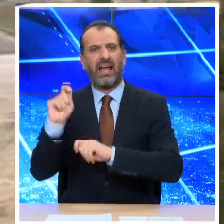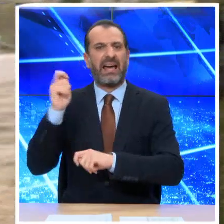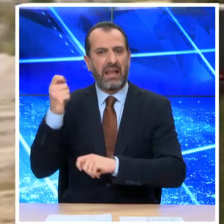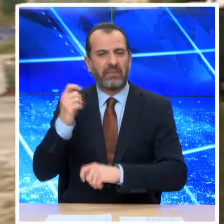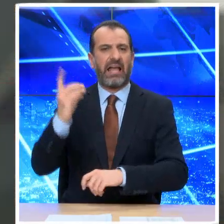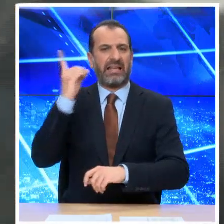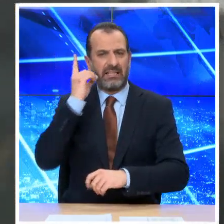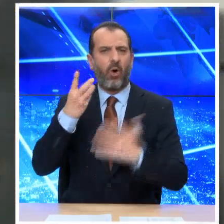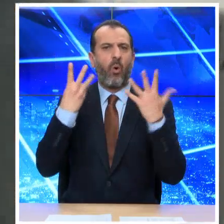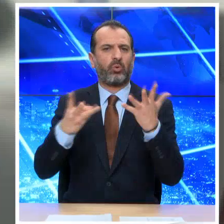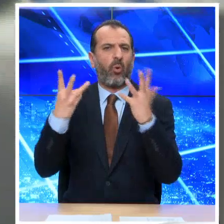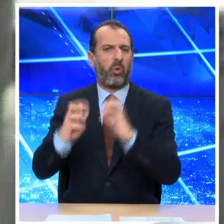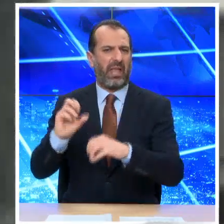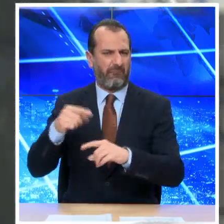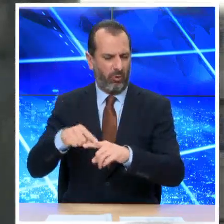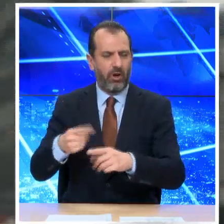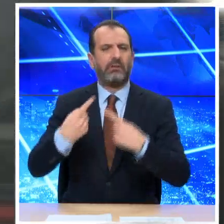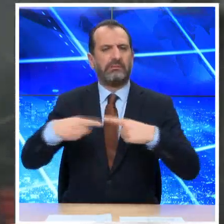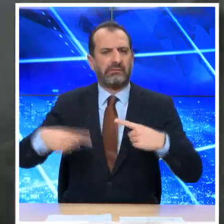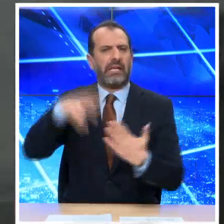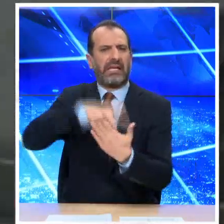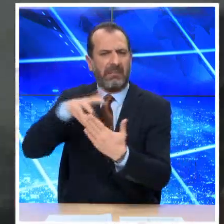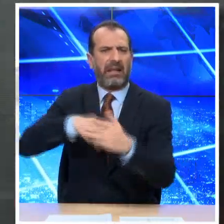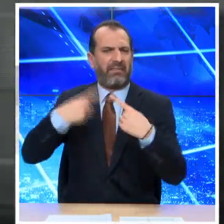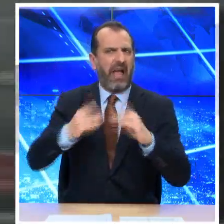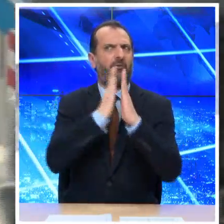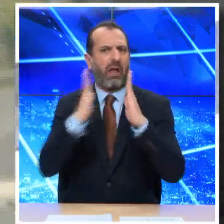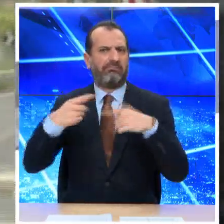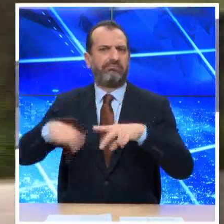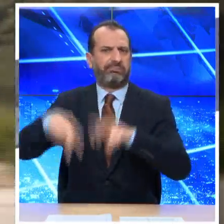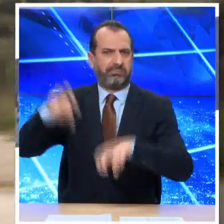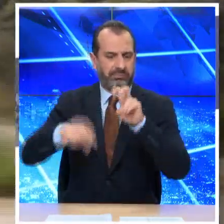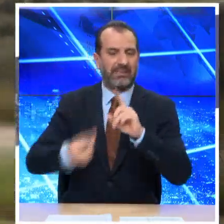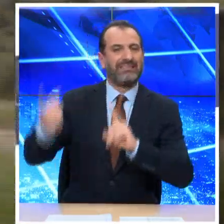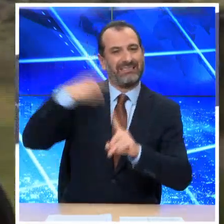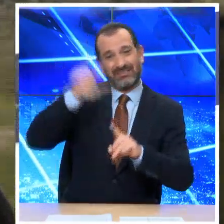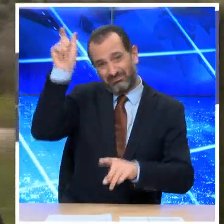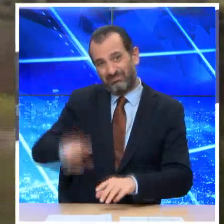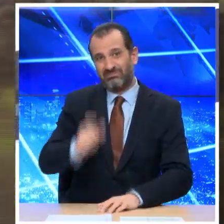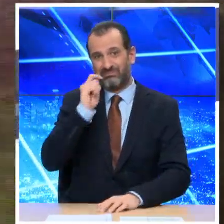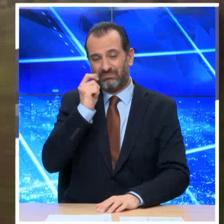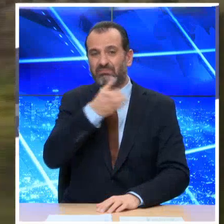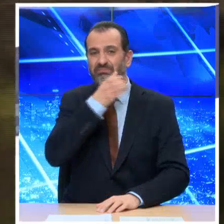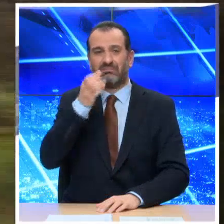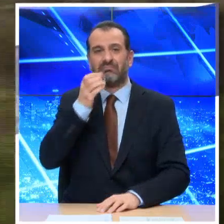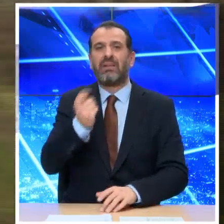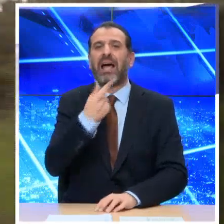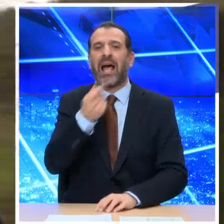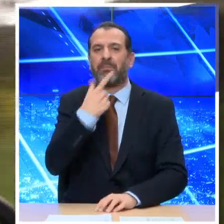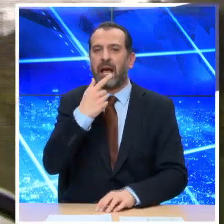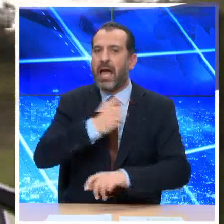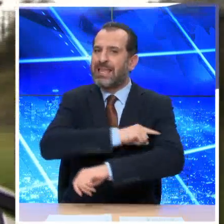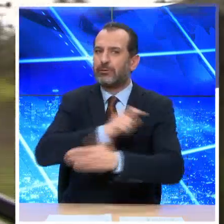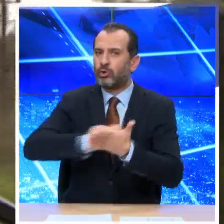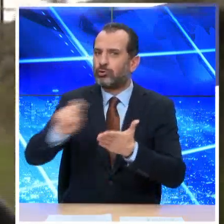Υπότιτλοι AUTHORWAVE Ο άνδρας είχε επίσης στην κατοχή του ναρκωτικά χάπια χωρίς ιετρική συνταγή. Σε